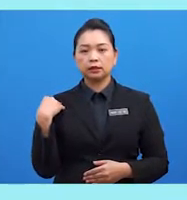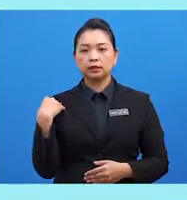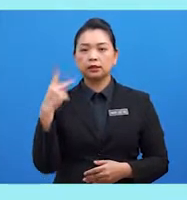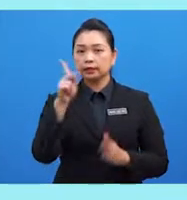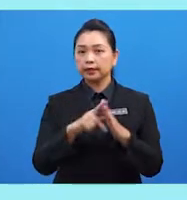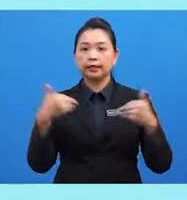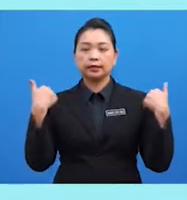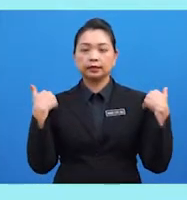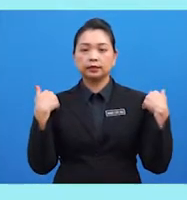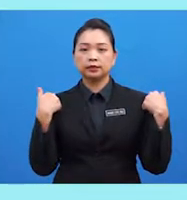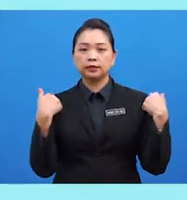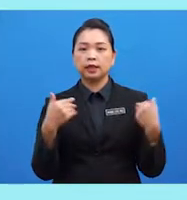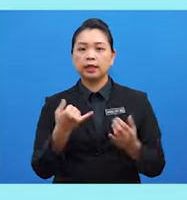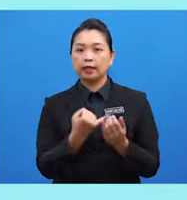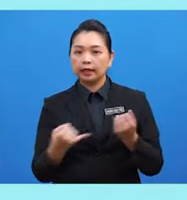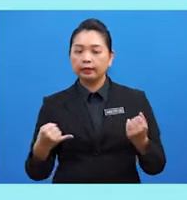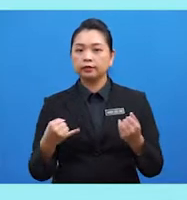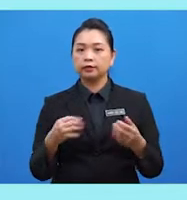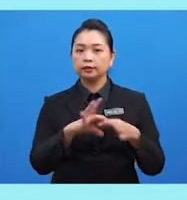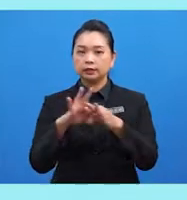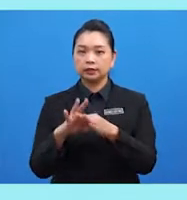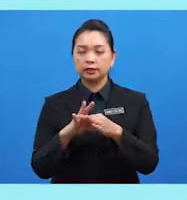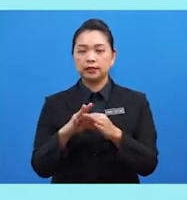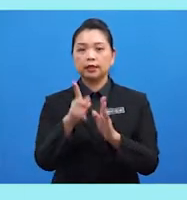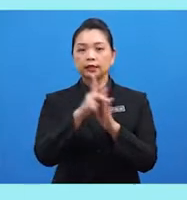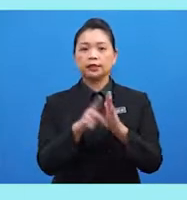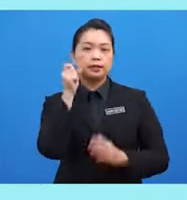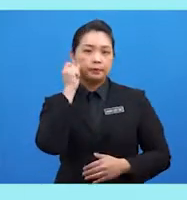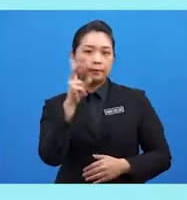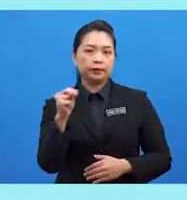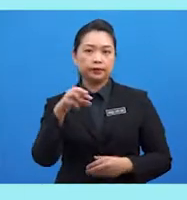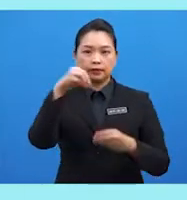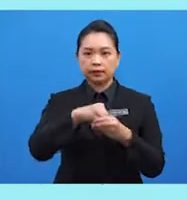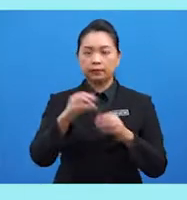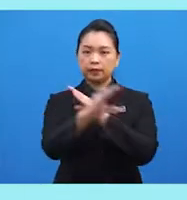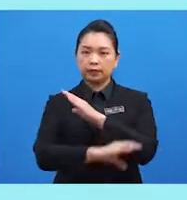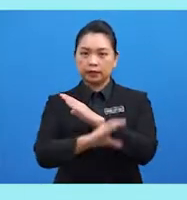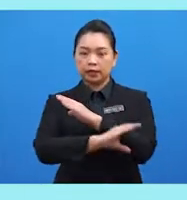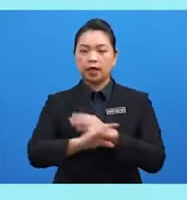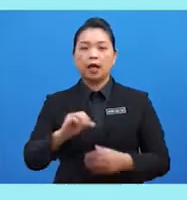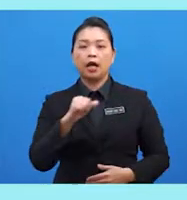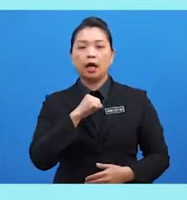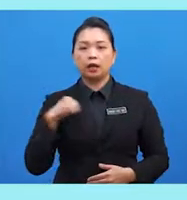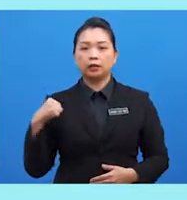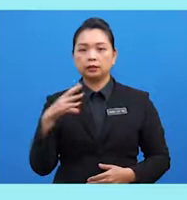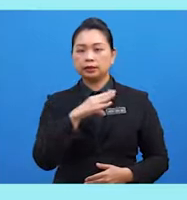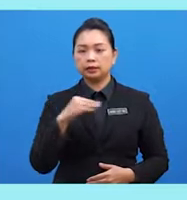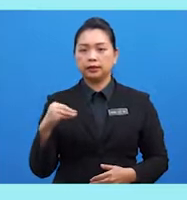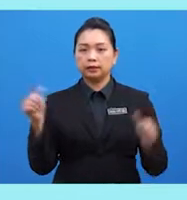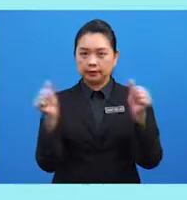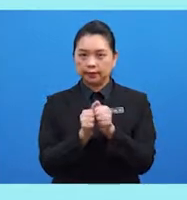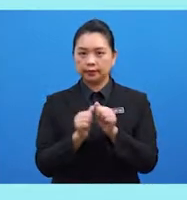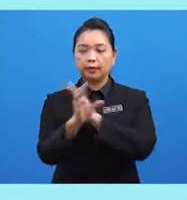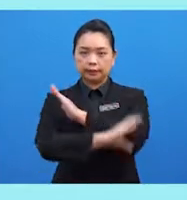lahirnya kerjasama dan kesepahaman dalam kalangan negara anggota dan